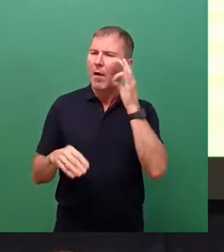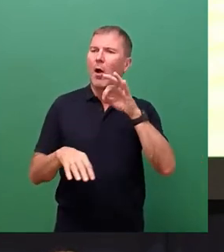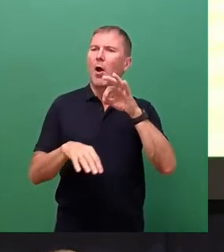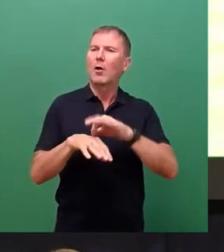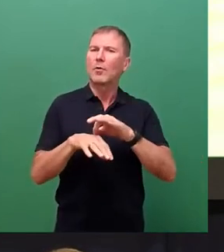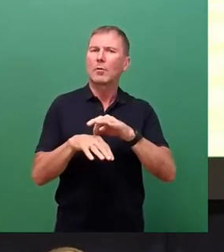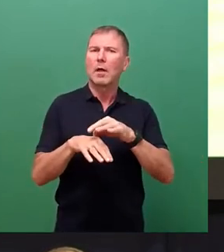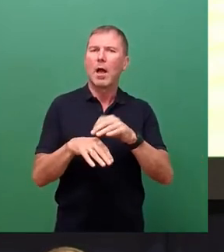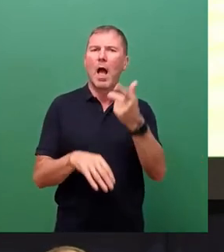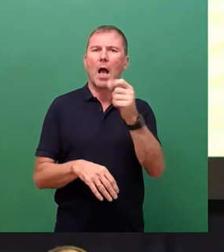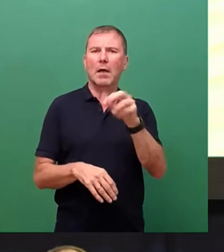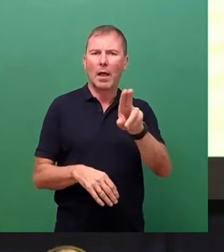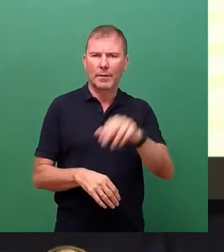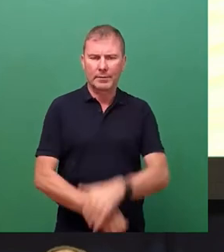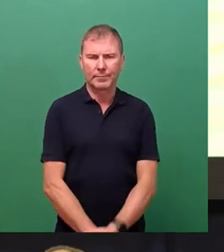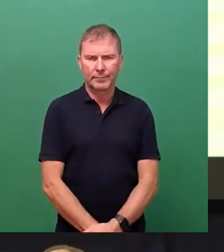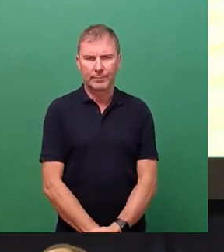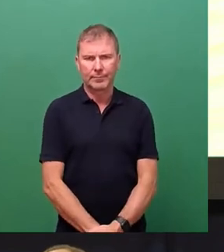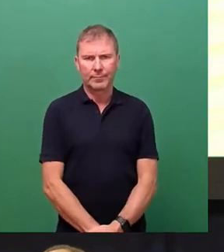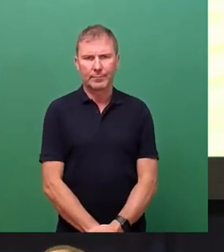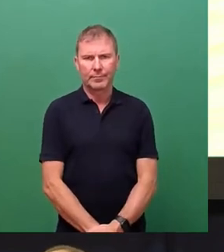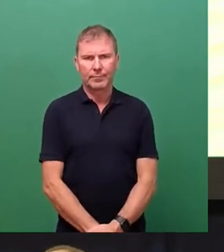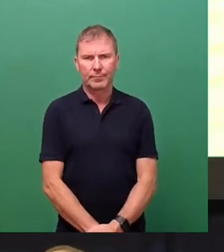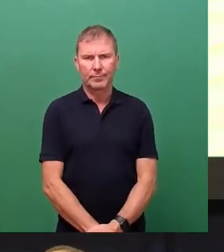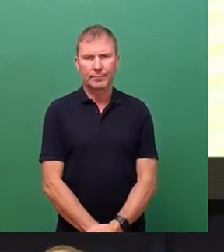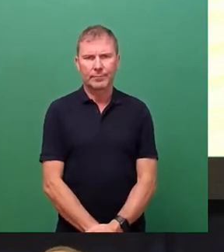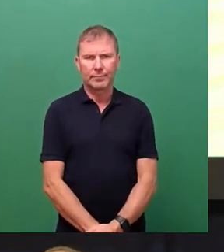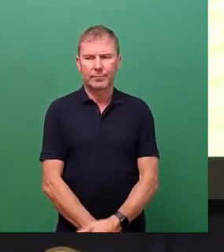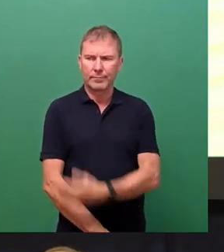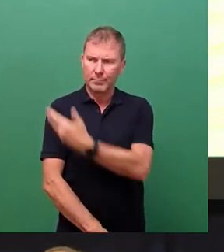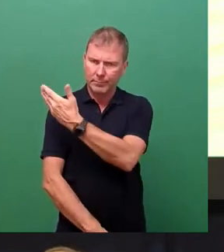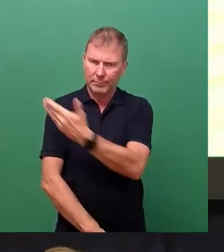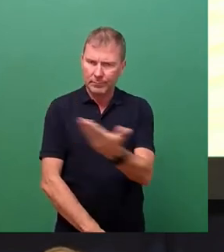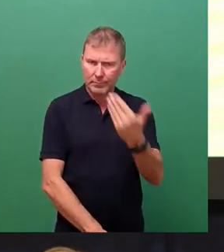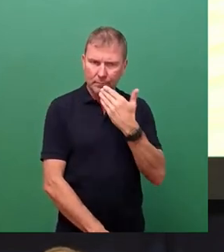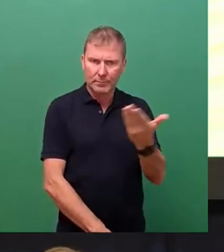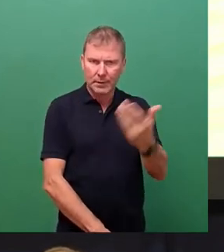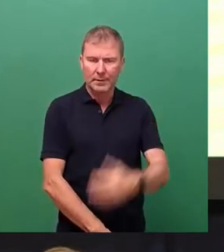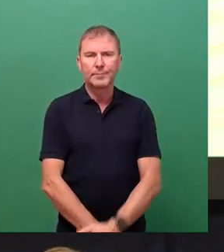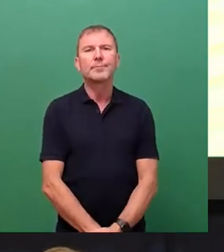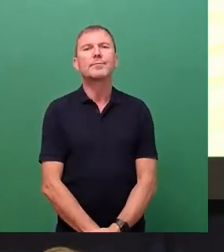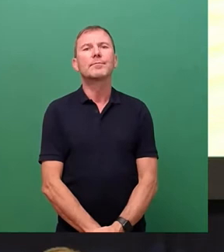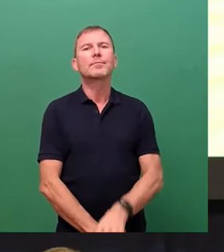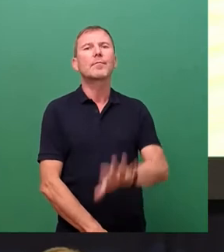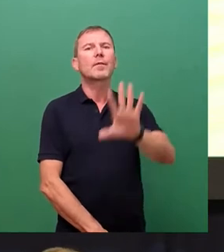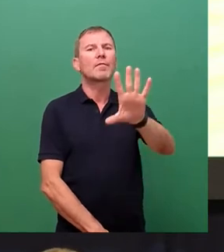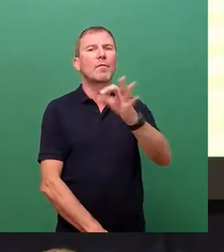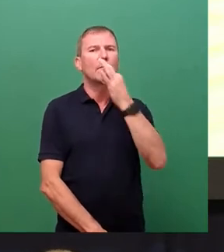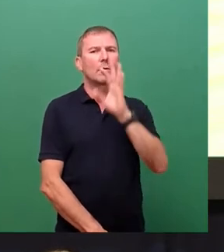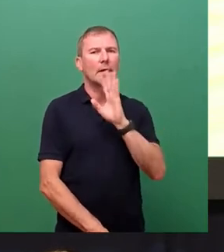als Geschäftsführer in der Sachsen-Netze abgetreten. Bitteschön Frau Dr. Kartner, auch für Sie fünf Minuten Redezeit.